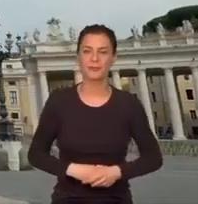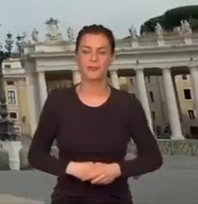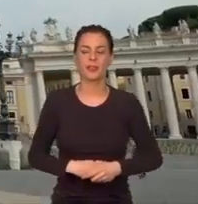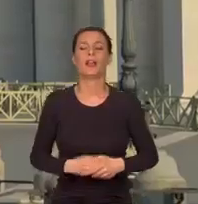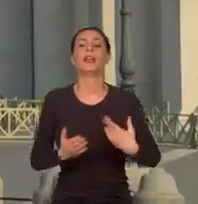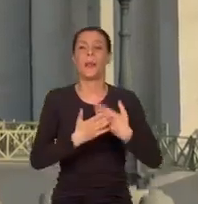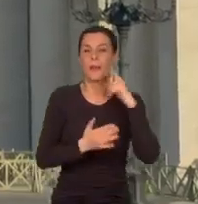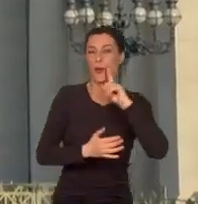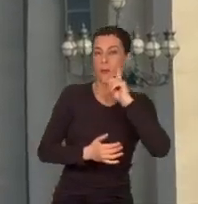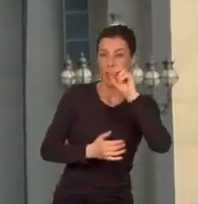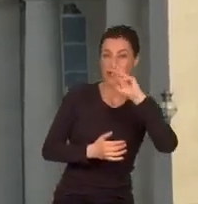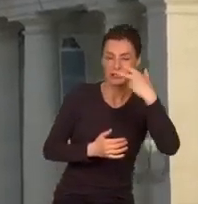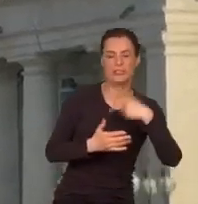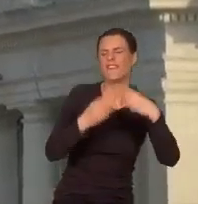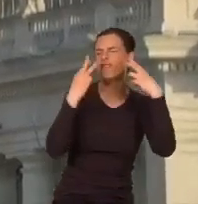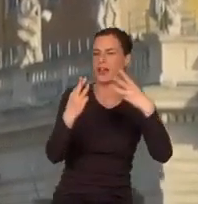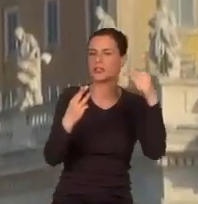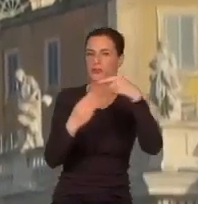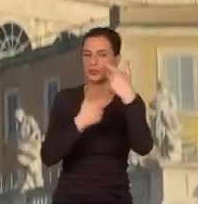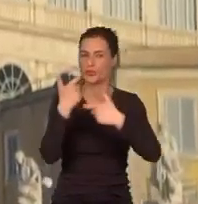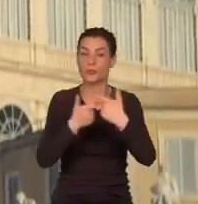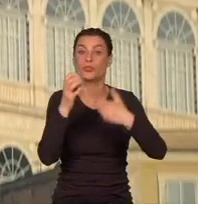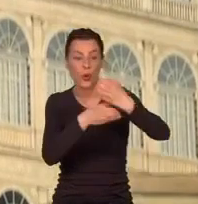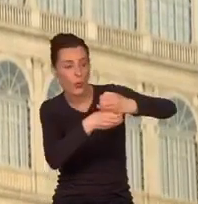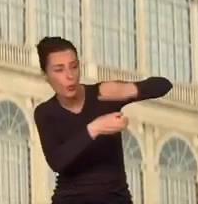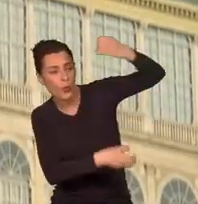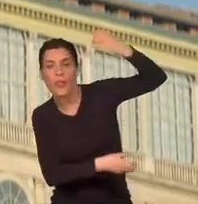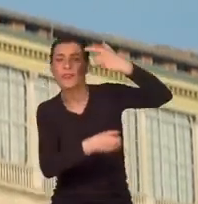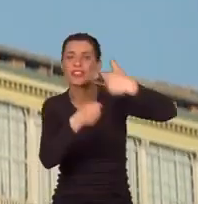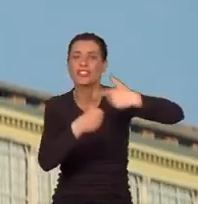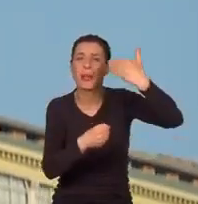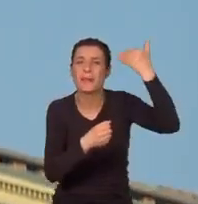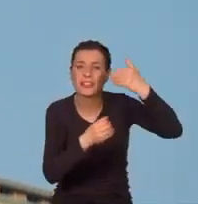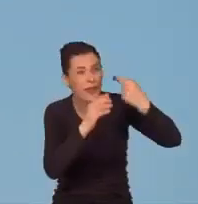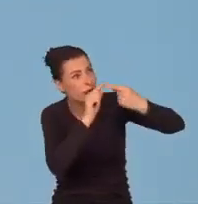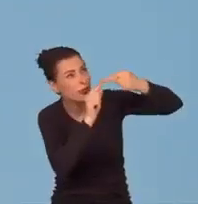Bernini musiał wziąć pod uwagę ważny element – 25-metrowy obelisk.